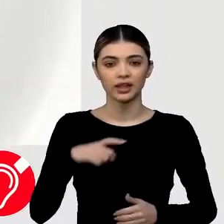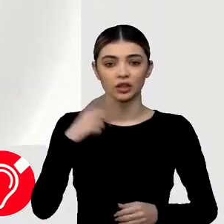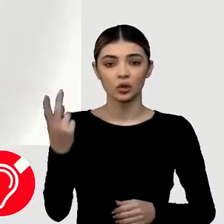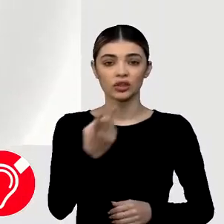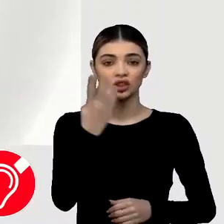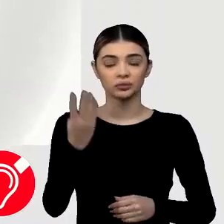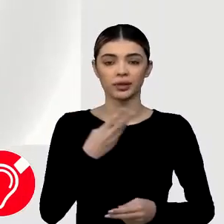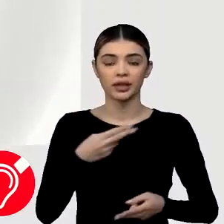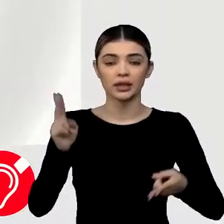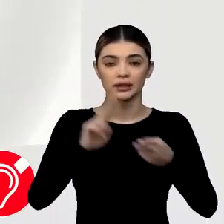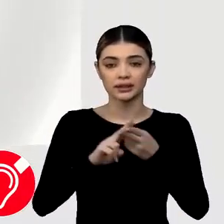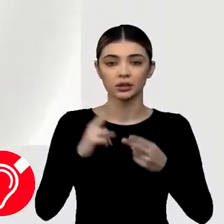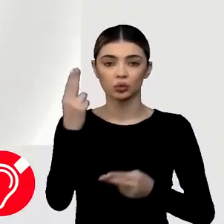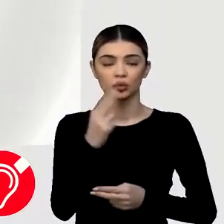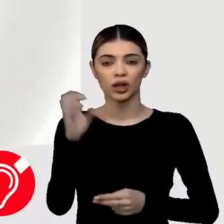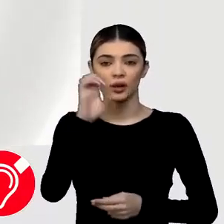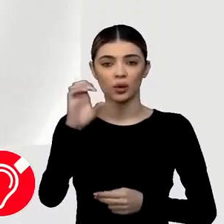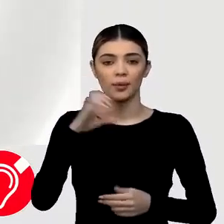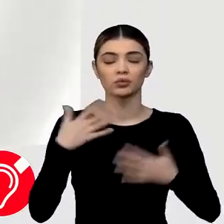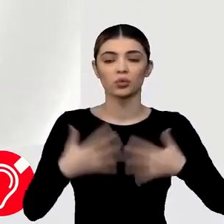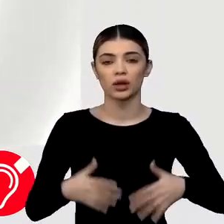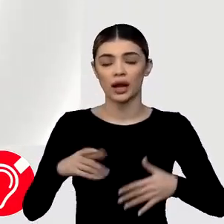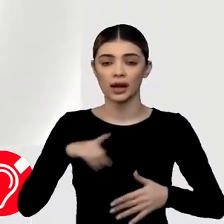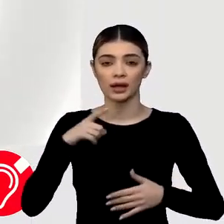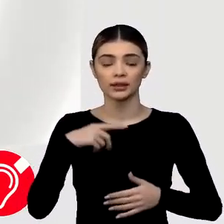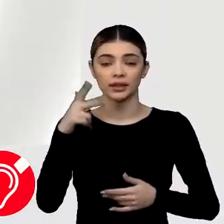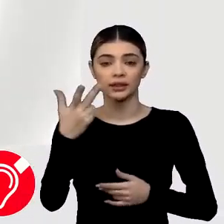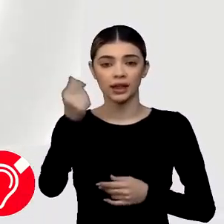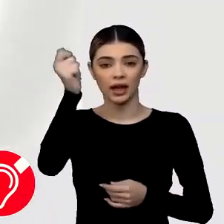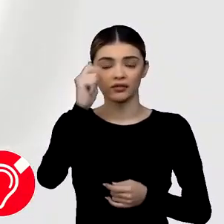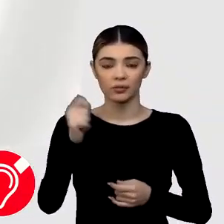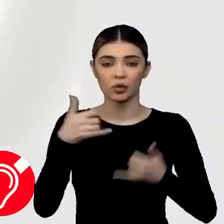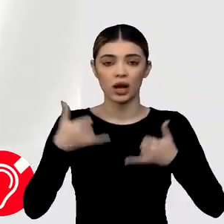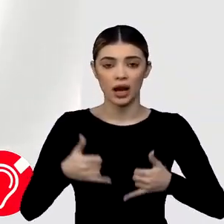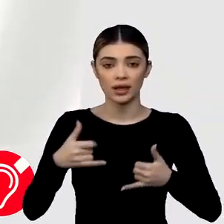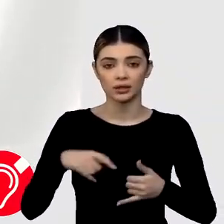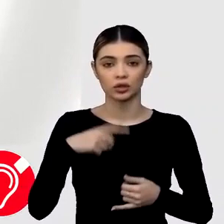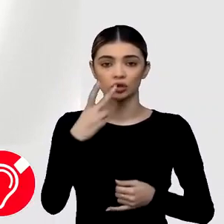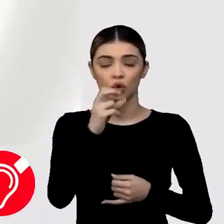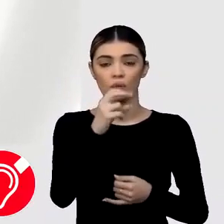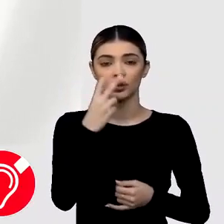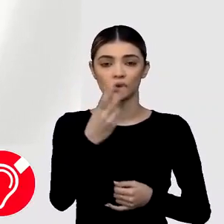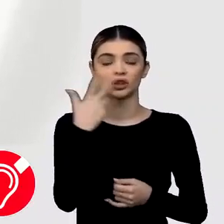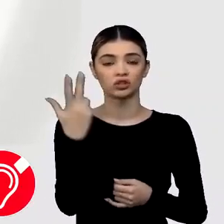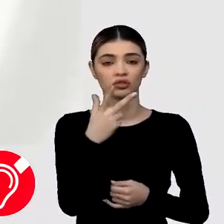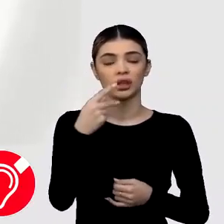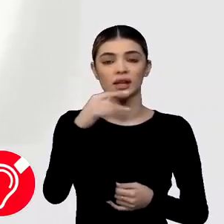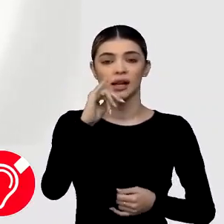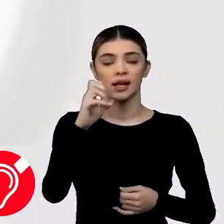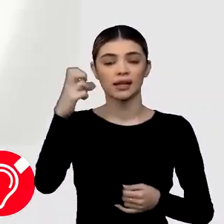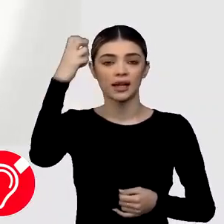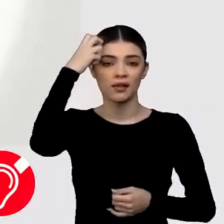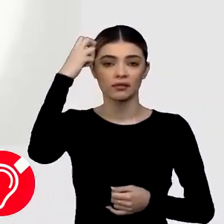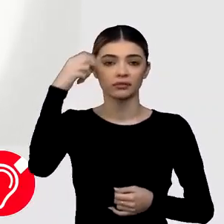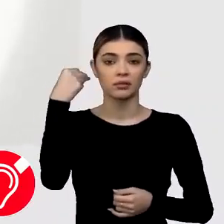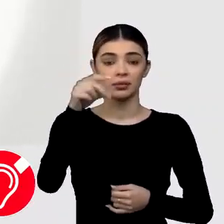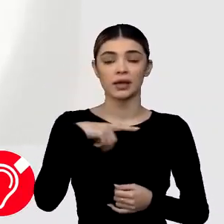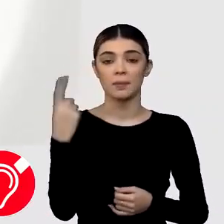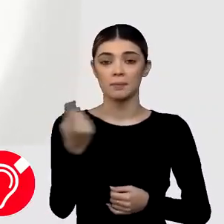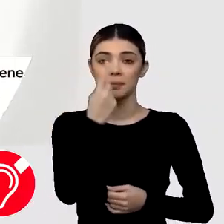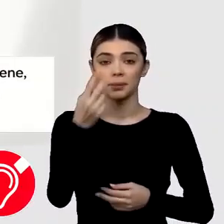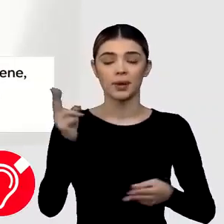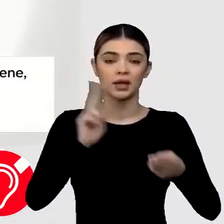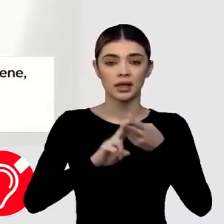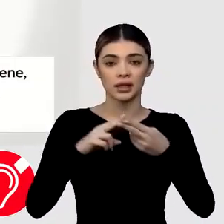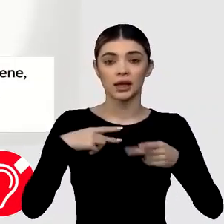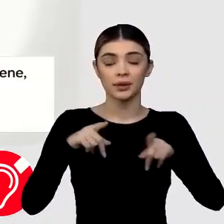Cel de-al 24-lea summit, Uniunea Europeană, Ucraina, are loc astăzi, 3 februarie 2023, la Chiev. Fiind